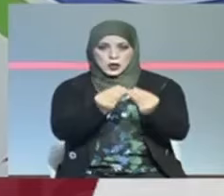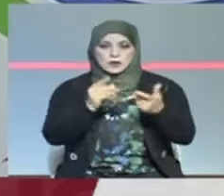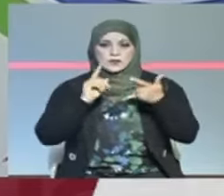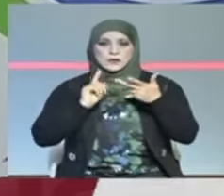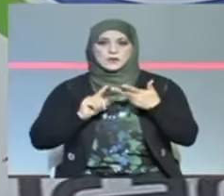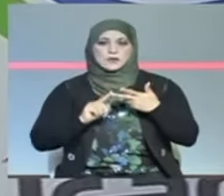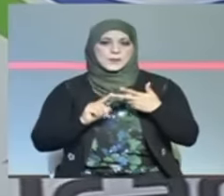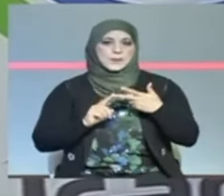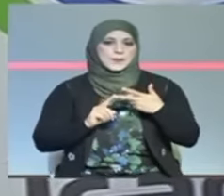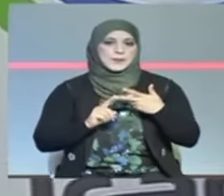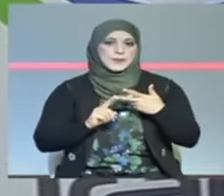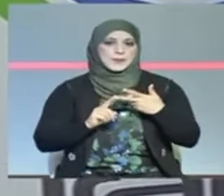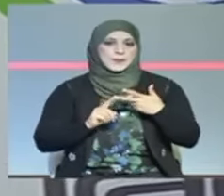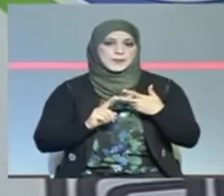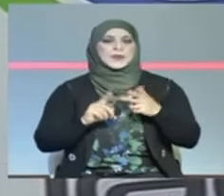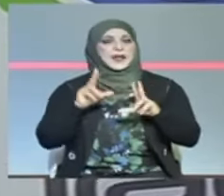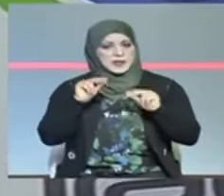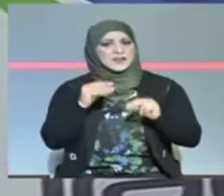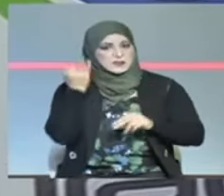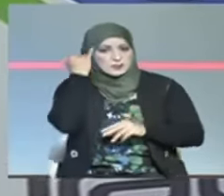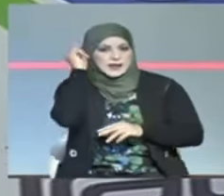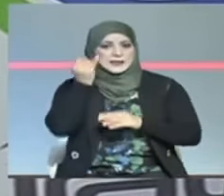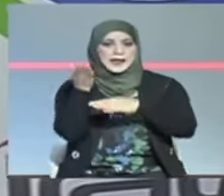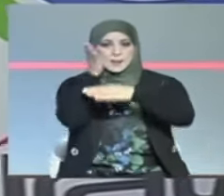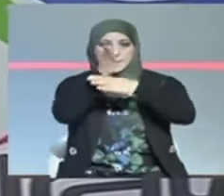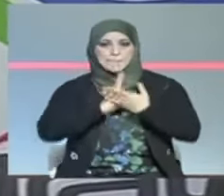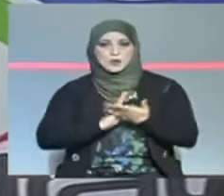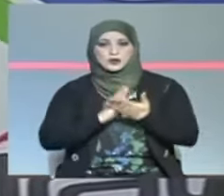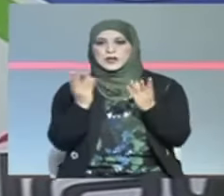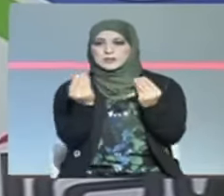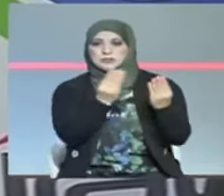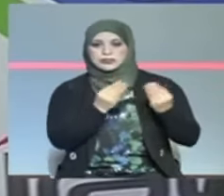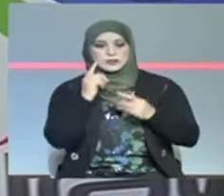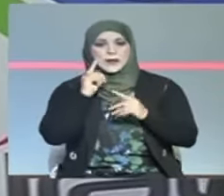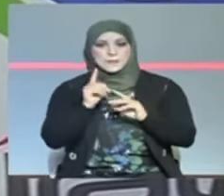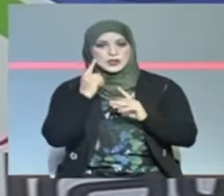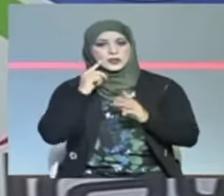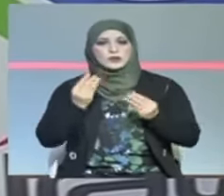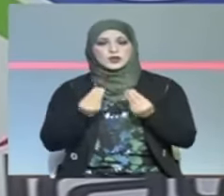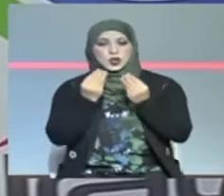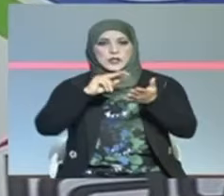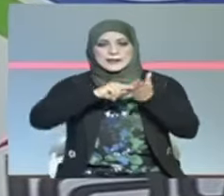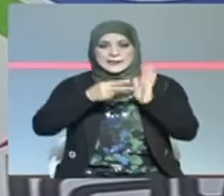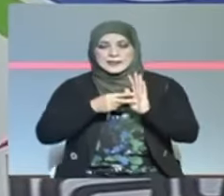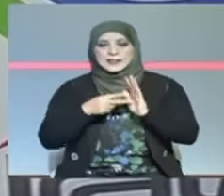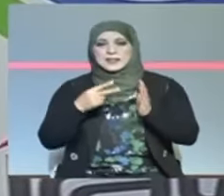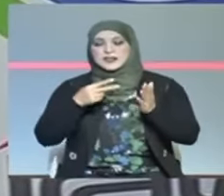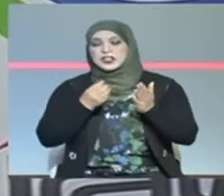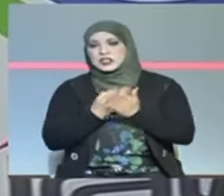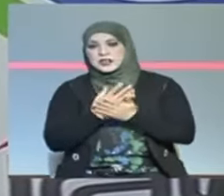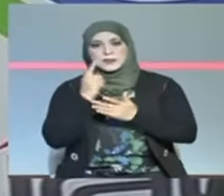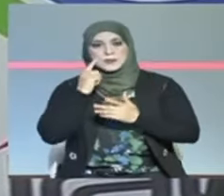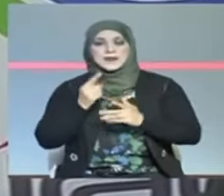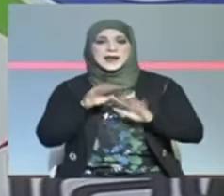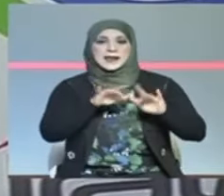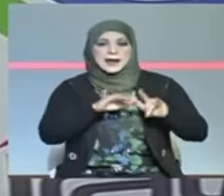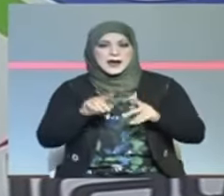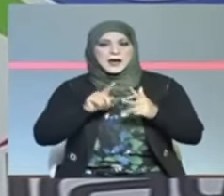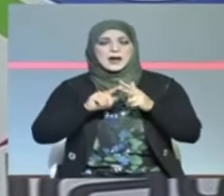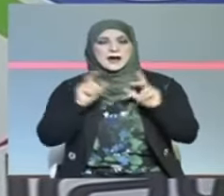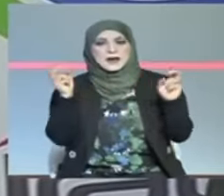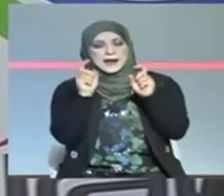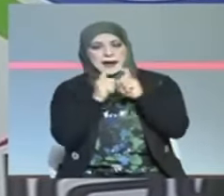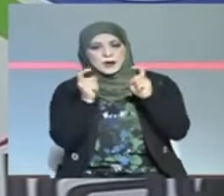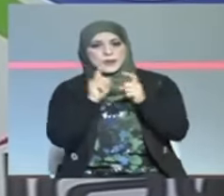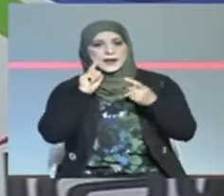الاقتراح عديد المشاريع اللي تدخل في إطار استعمال تكنولوجيات المتطورة الكهربائية والإعلامية في المجال